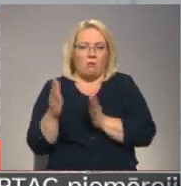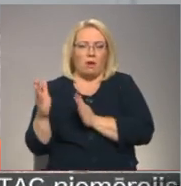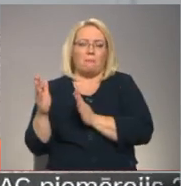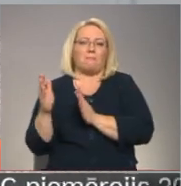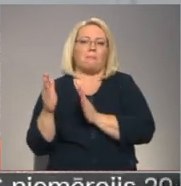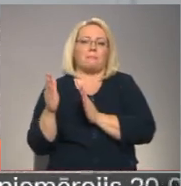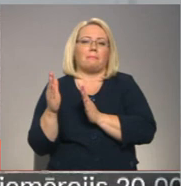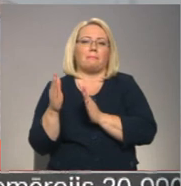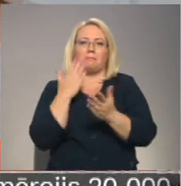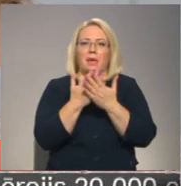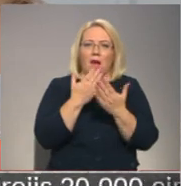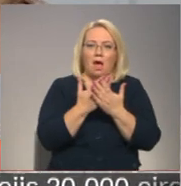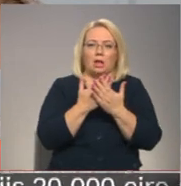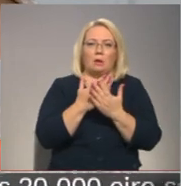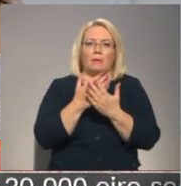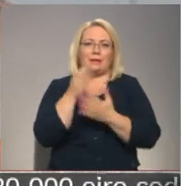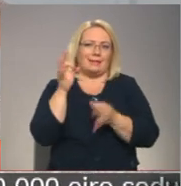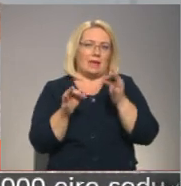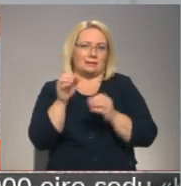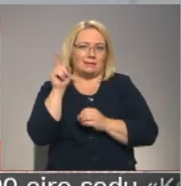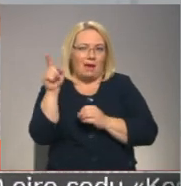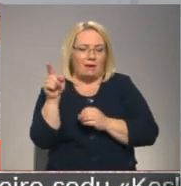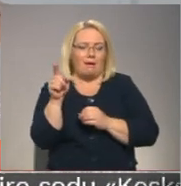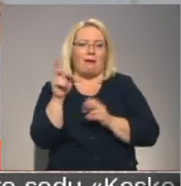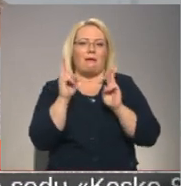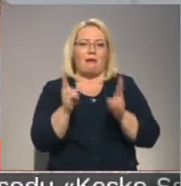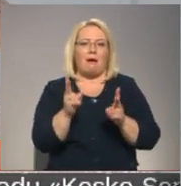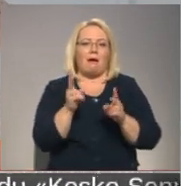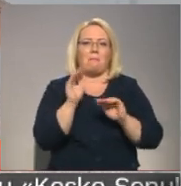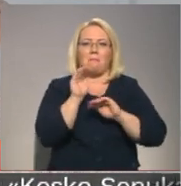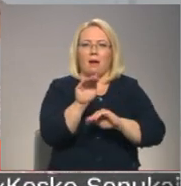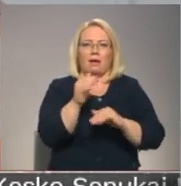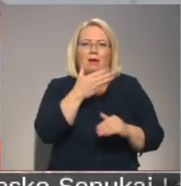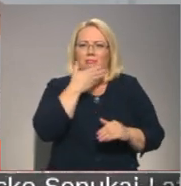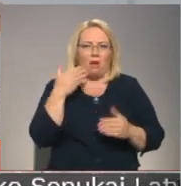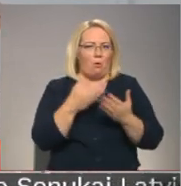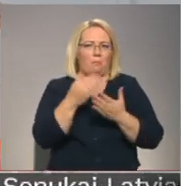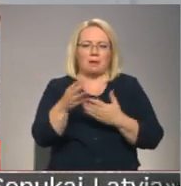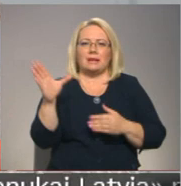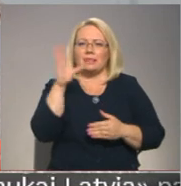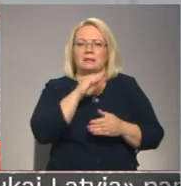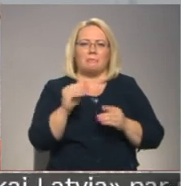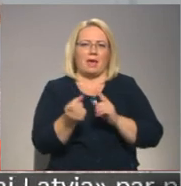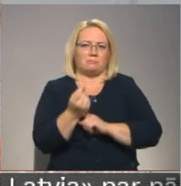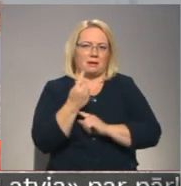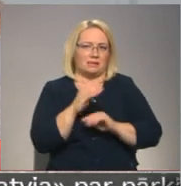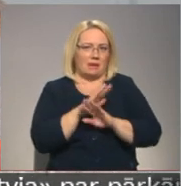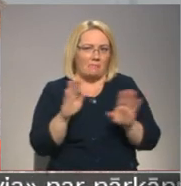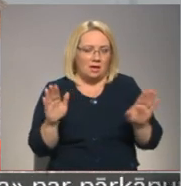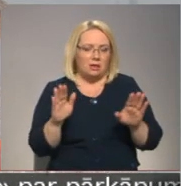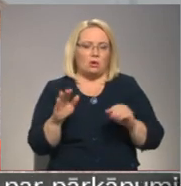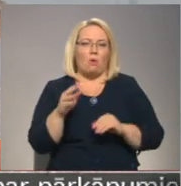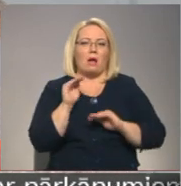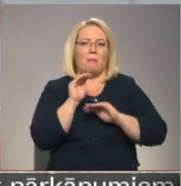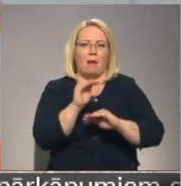pieredījumu tiesī, kā bankai nav maksātnespējas pazemes. Un kā